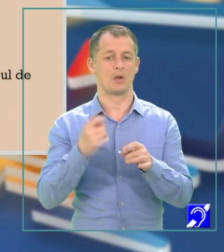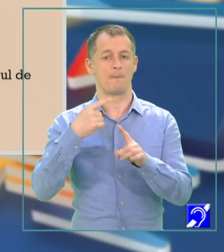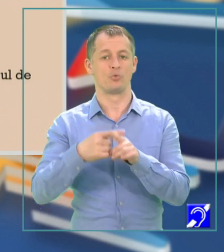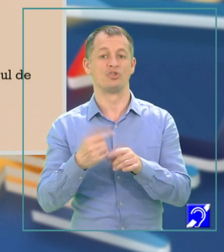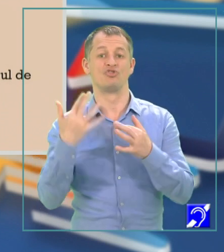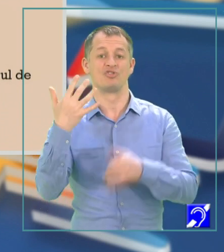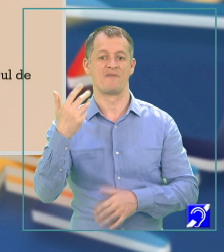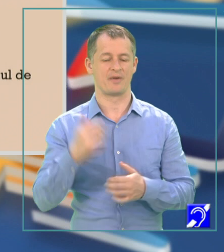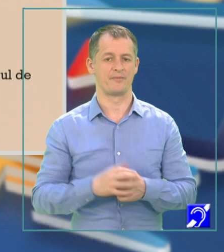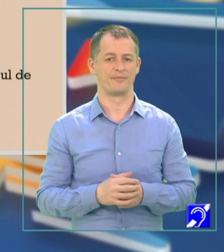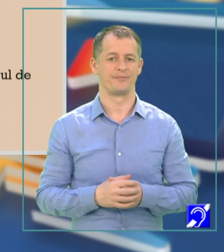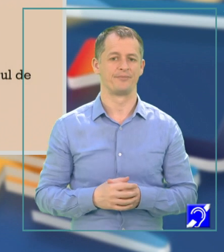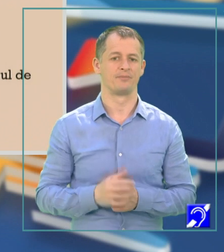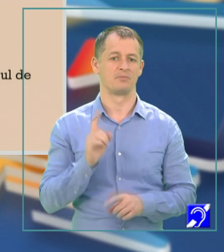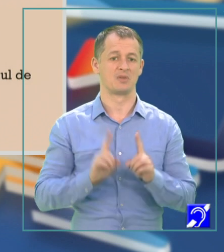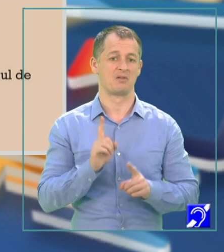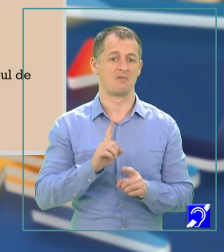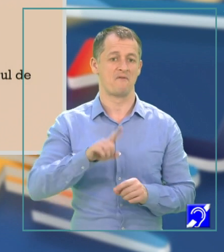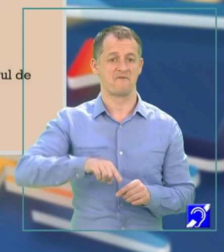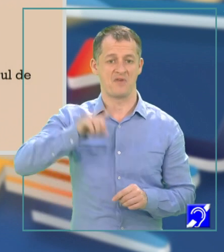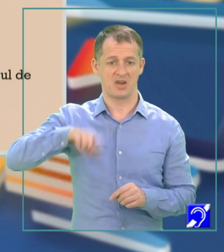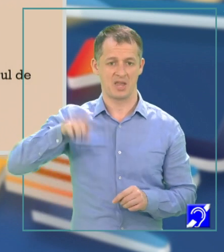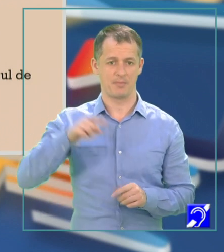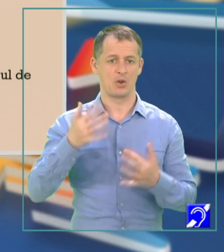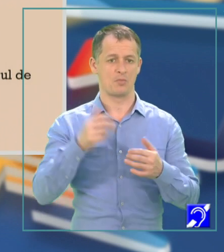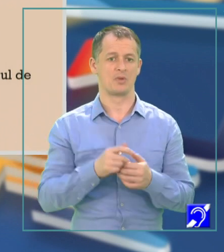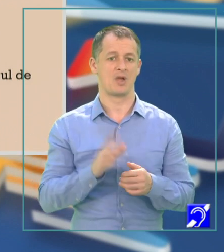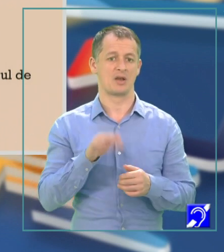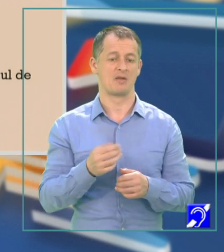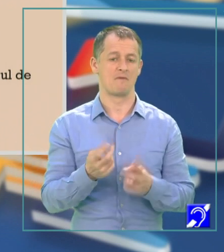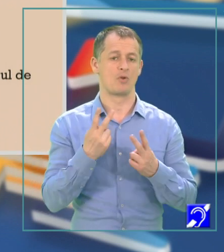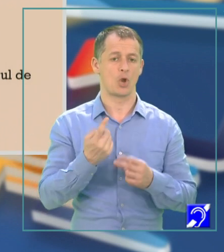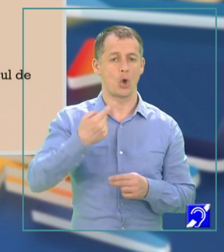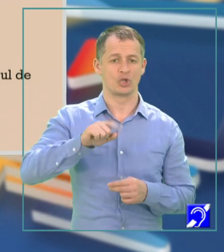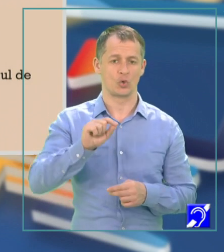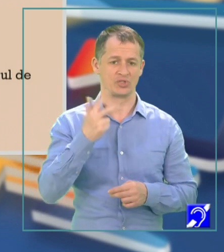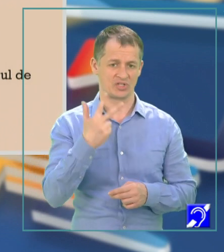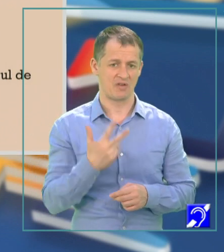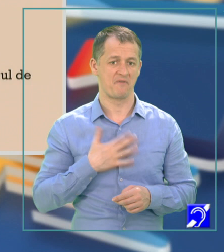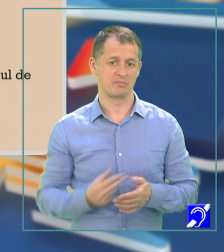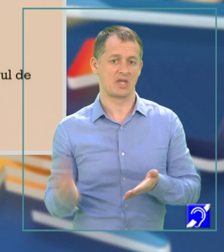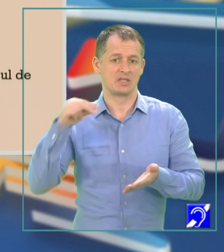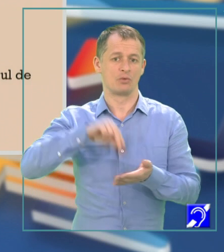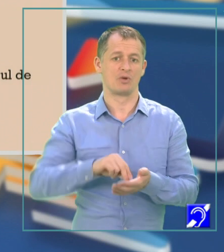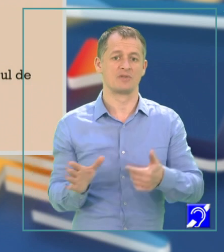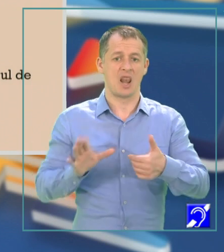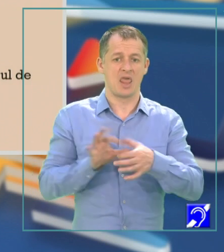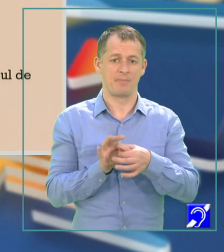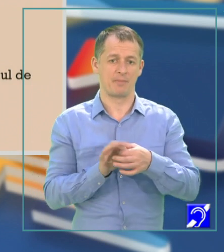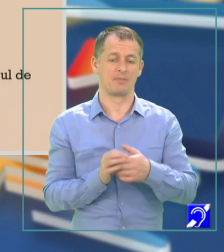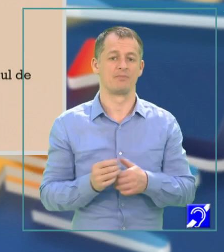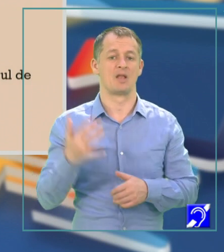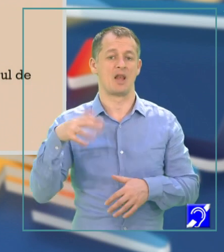De exemplu, dacă variabila număr reține valoarea 123 și vrem să adăugăm, lipim la